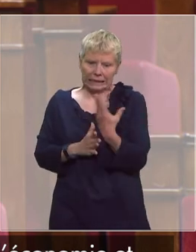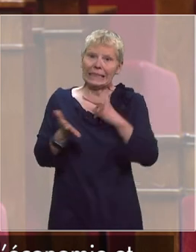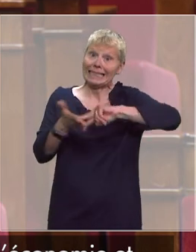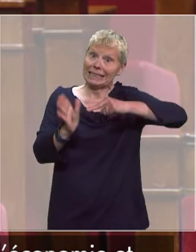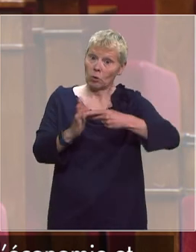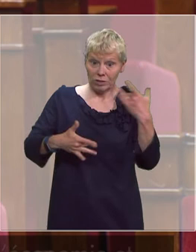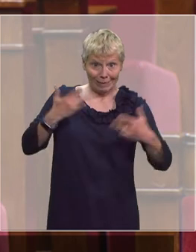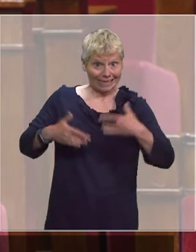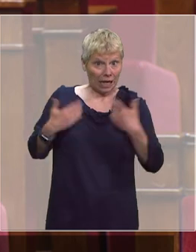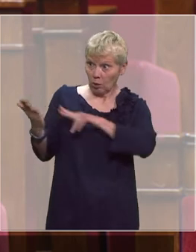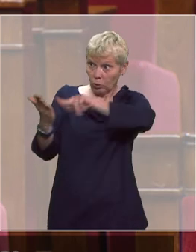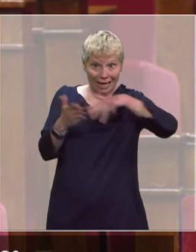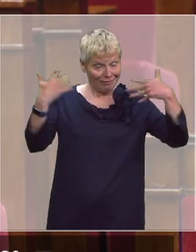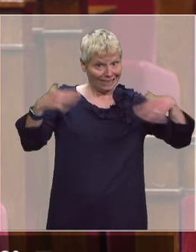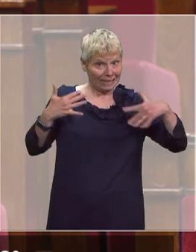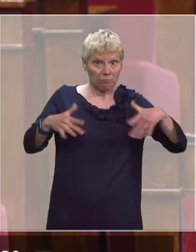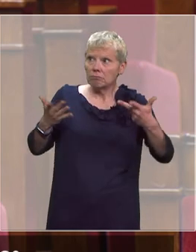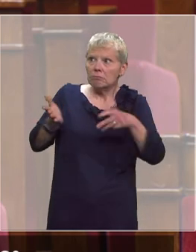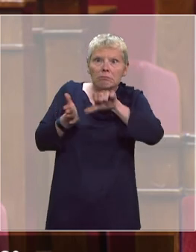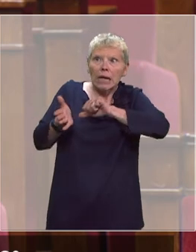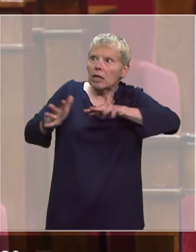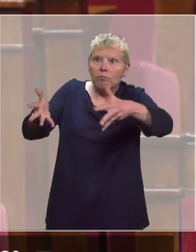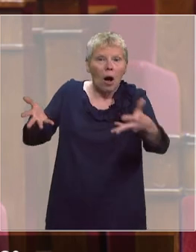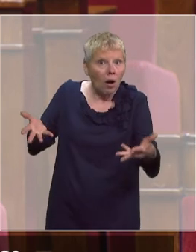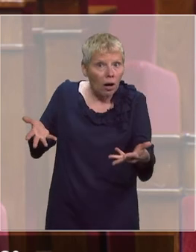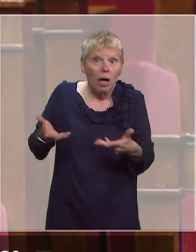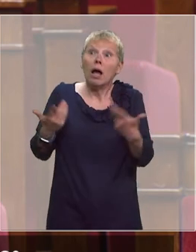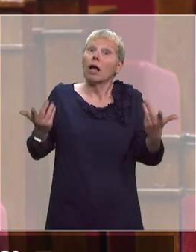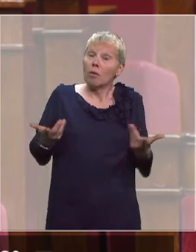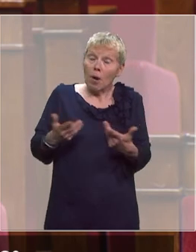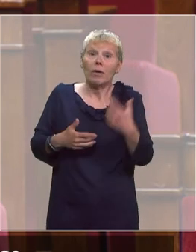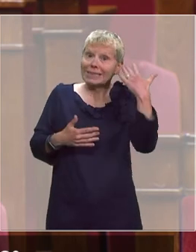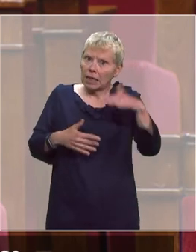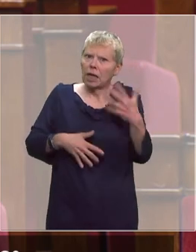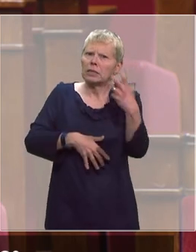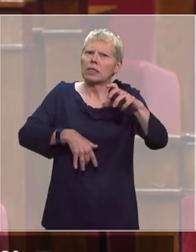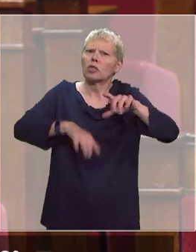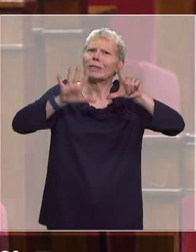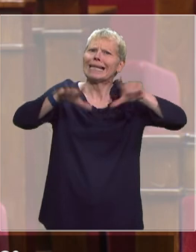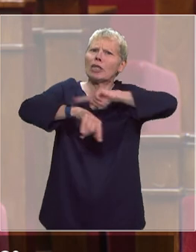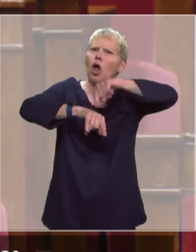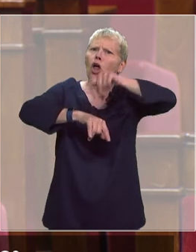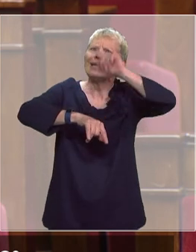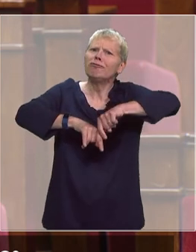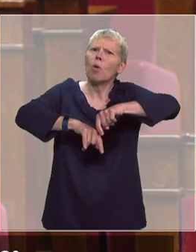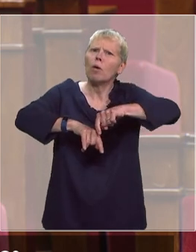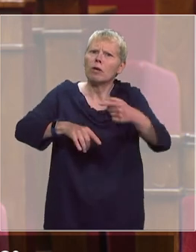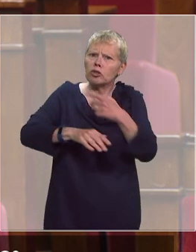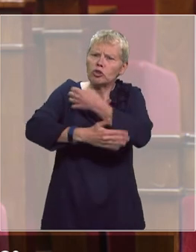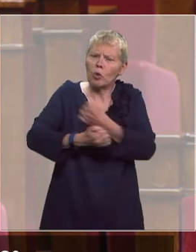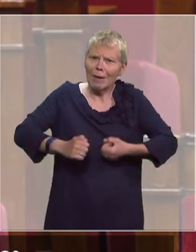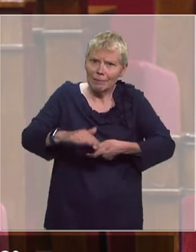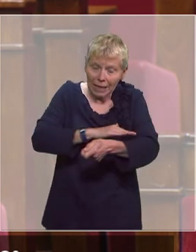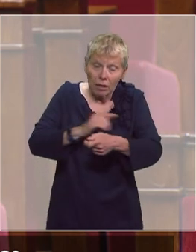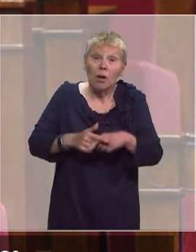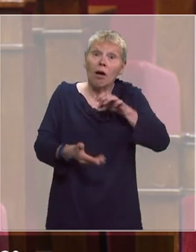des contrats signés qui ne peuvent être honorés. Seront-ils pris en compte dans le calcul de leurs 507 heures ? Un fonds spécifique pour les théâtres et les scènes est-il prévu ? Le fonds de